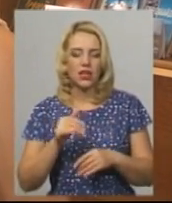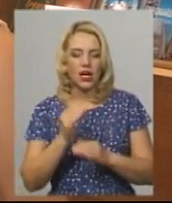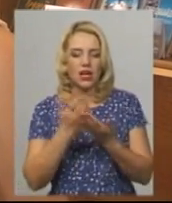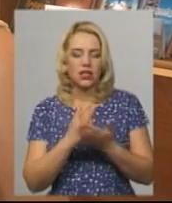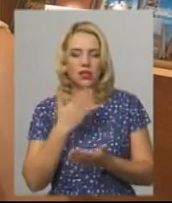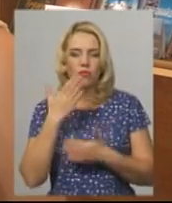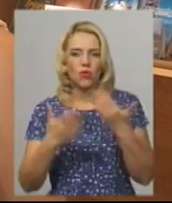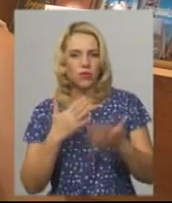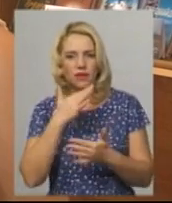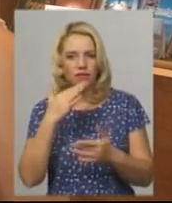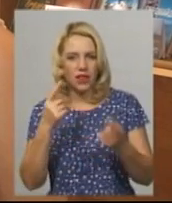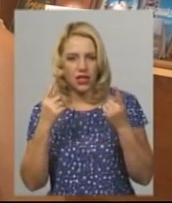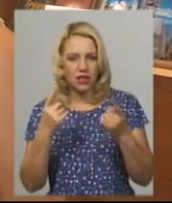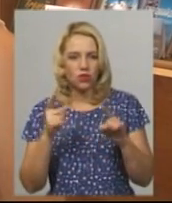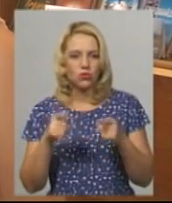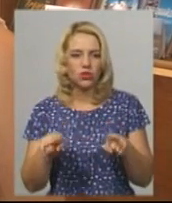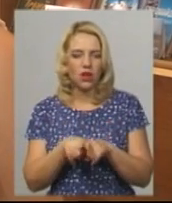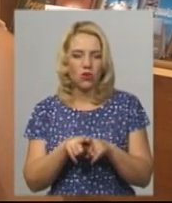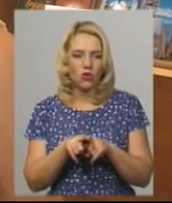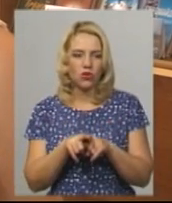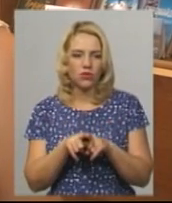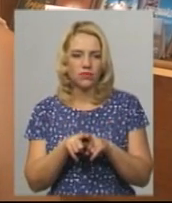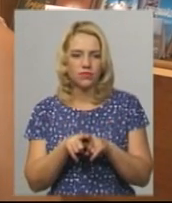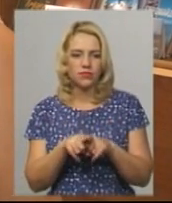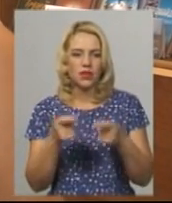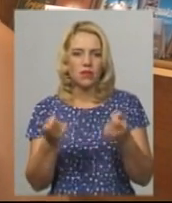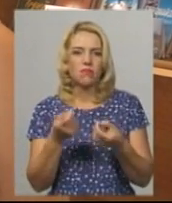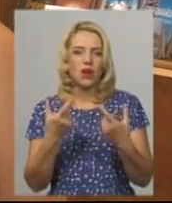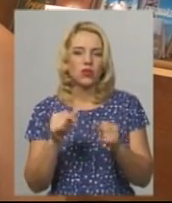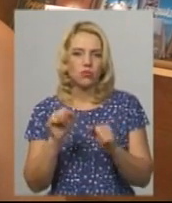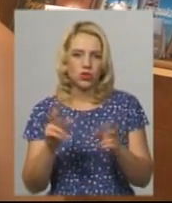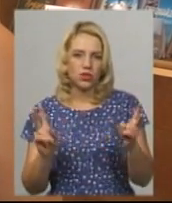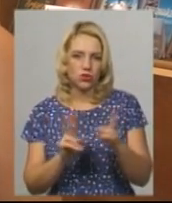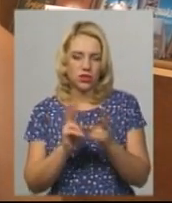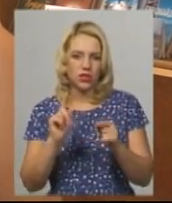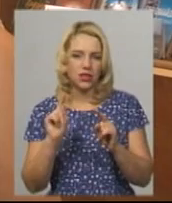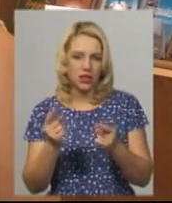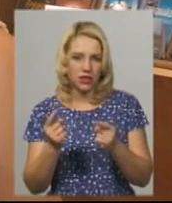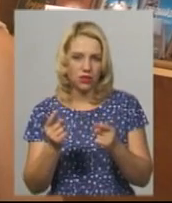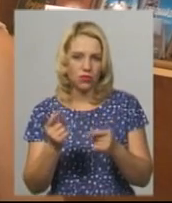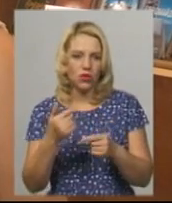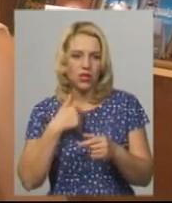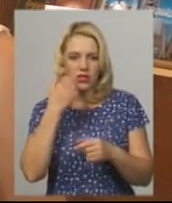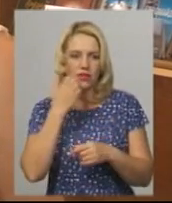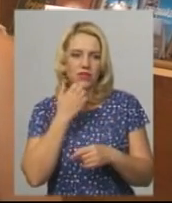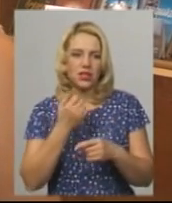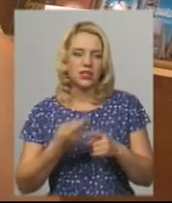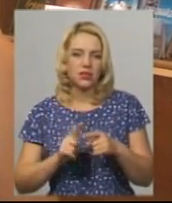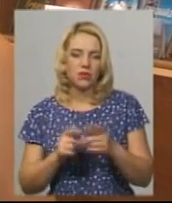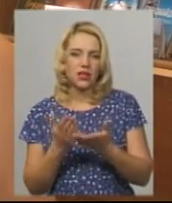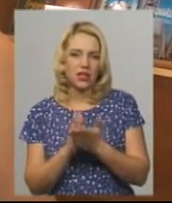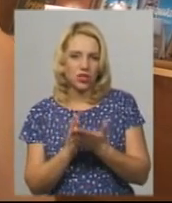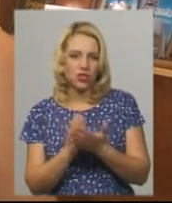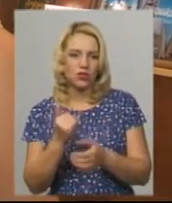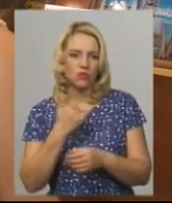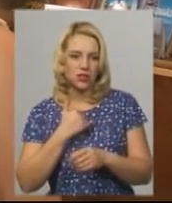великим попитом, тому що такого зараз, ну, мало де можна зустріти. І ось завдяки ось цим книжечкам нас